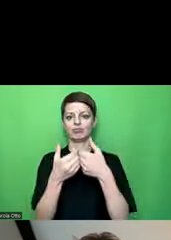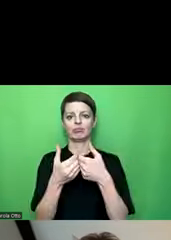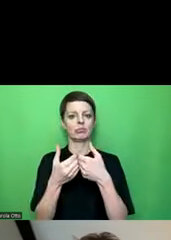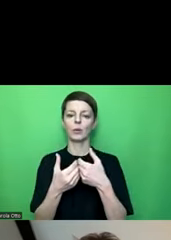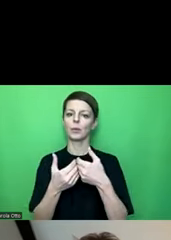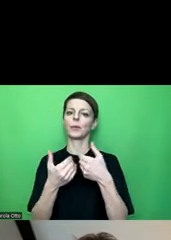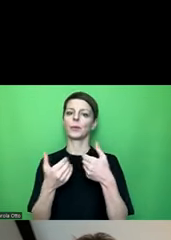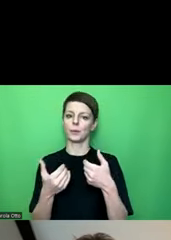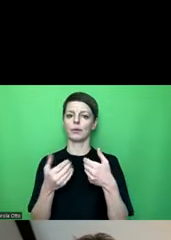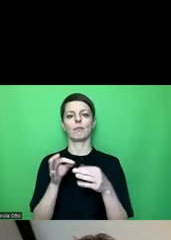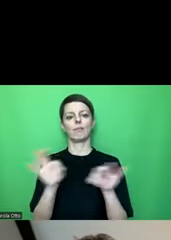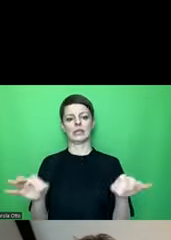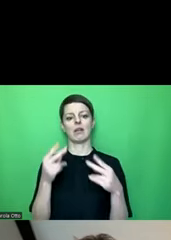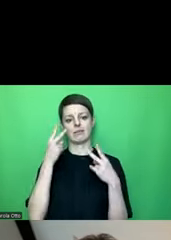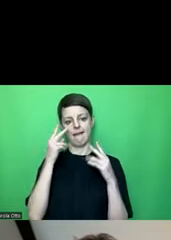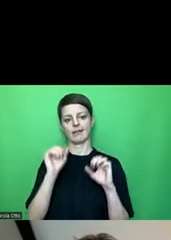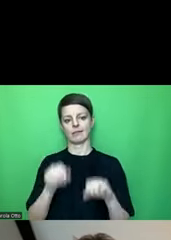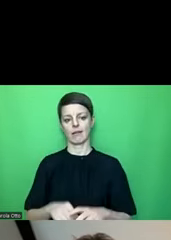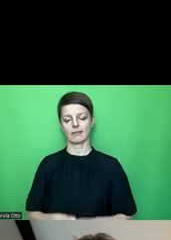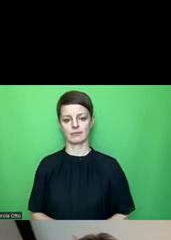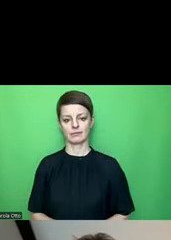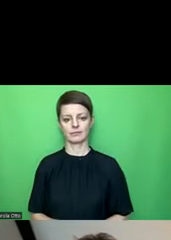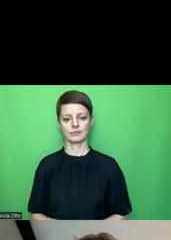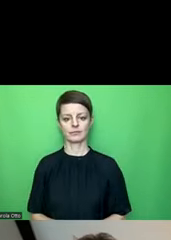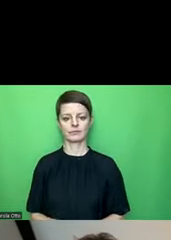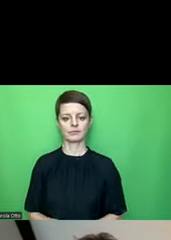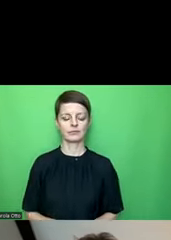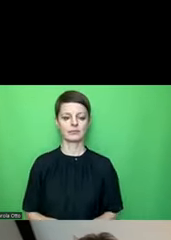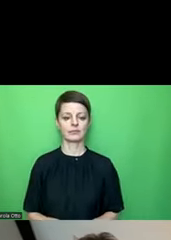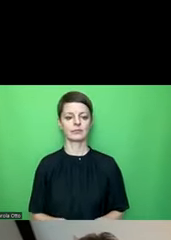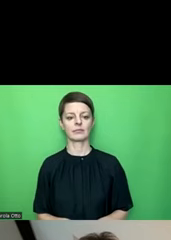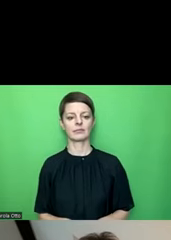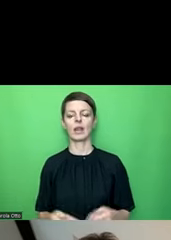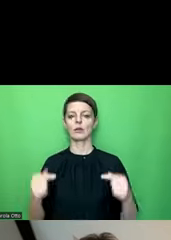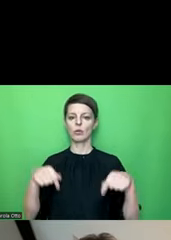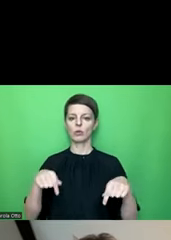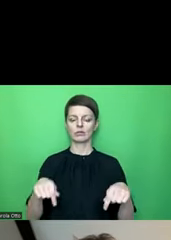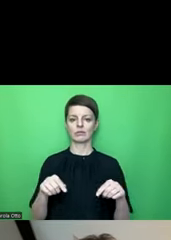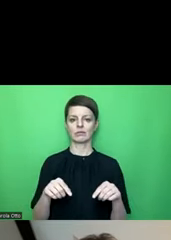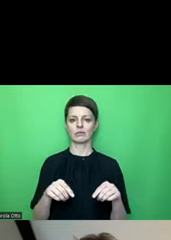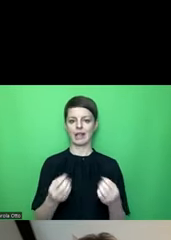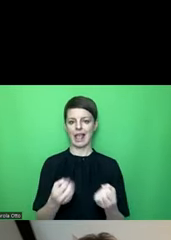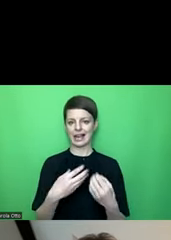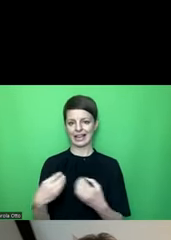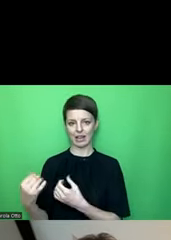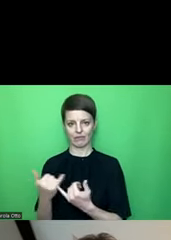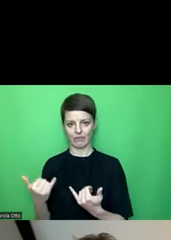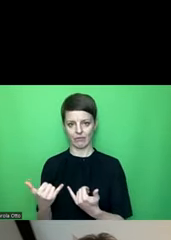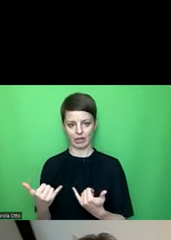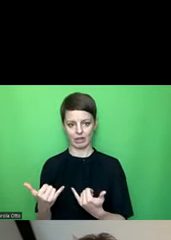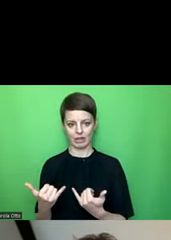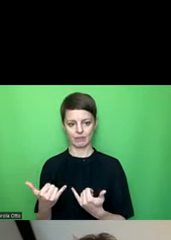besser zu erkennen. Dann muss ich noch schauen, wie ich das mit der Legende mache, da kommen wir gleich noch dazu. Dann kann ich